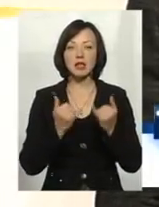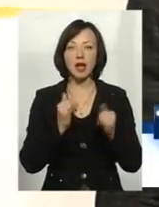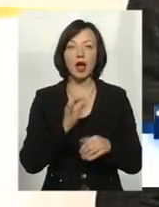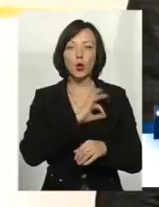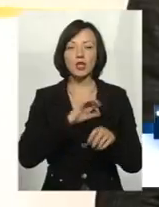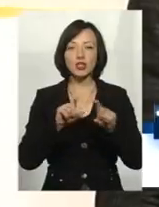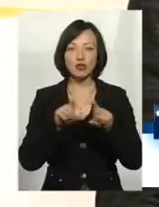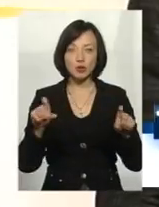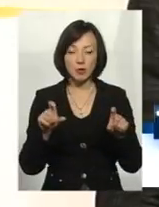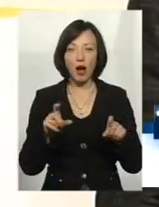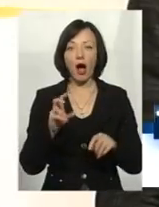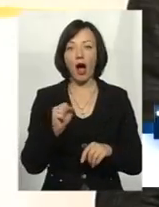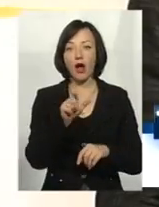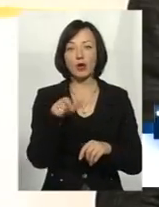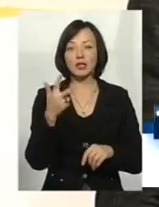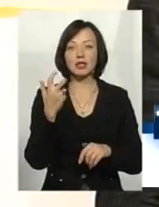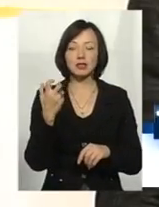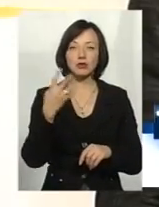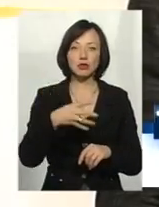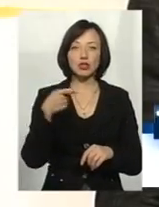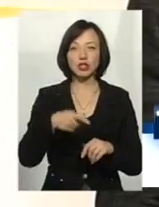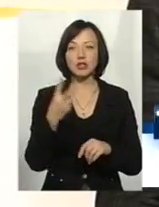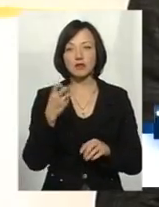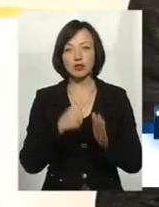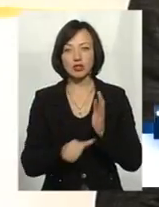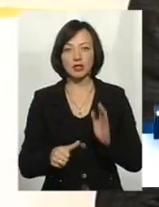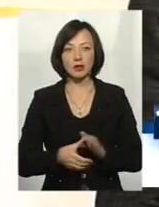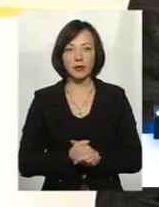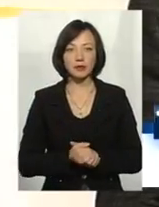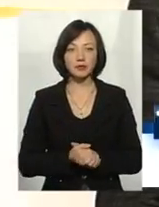осіб, для фізичних 340, 1260.